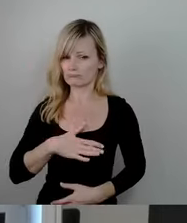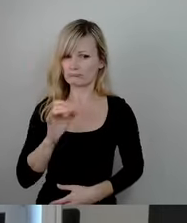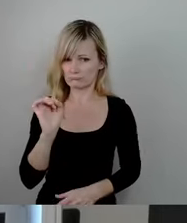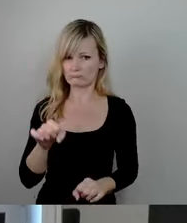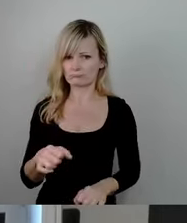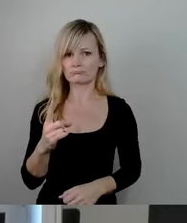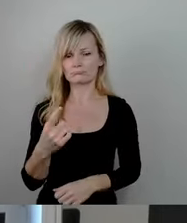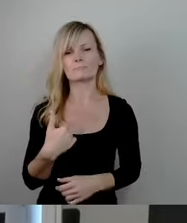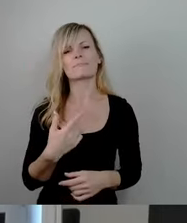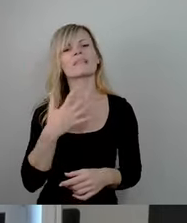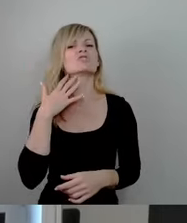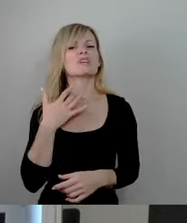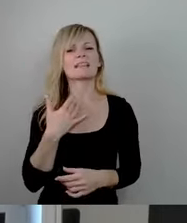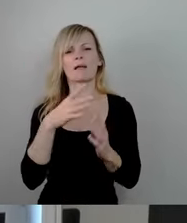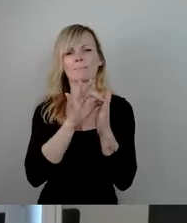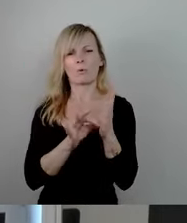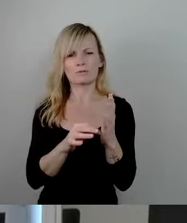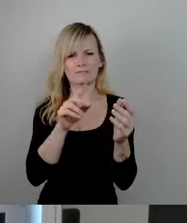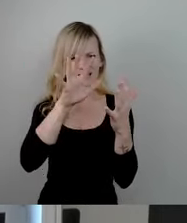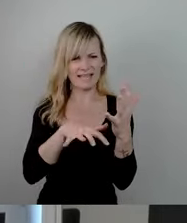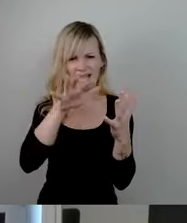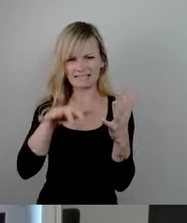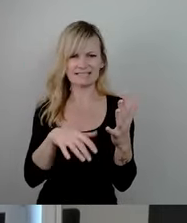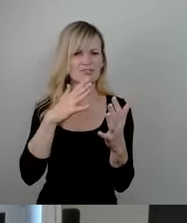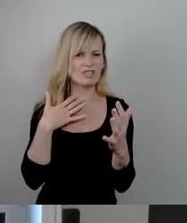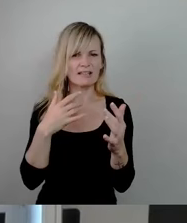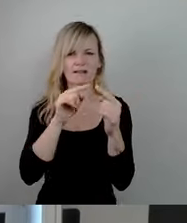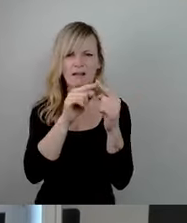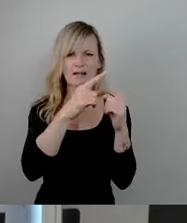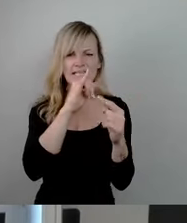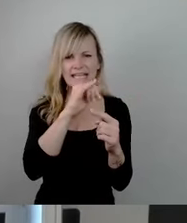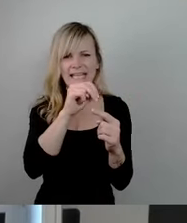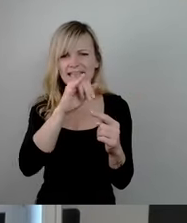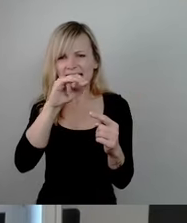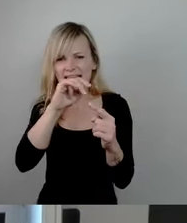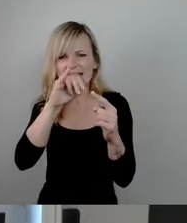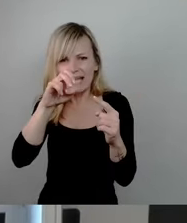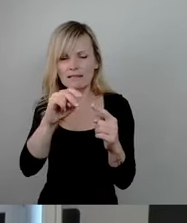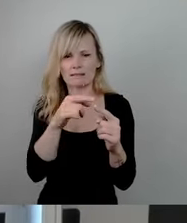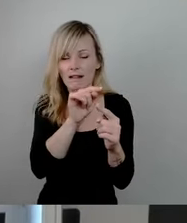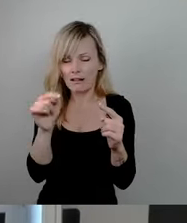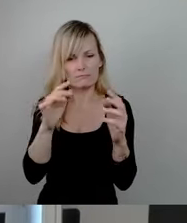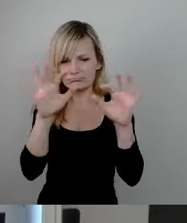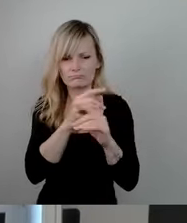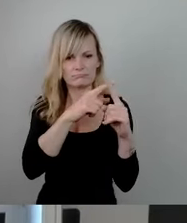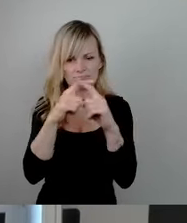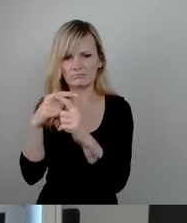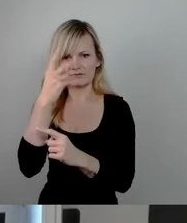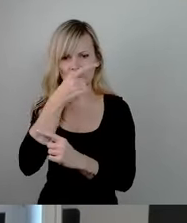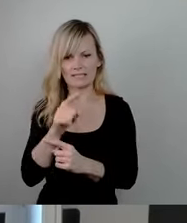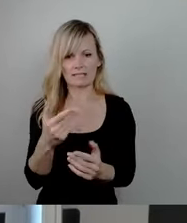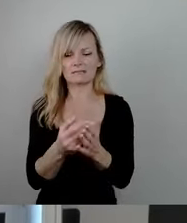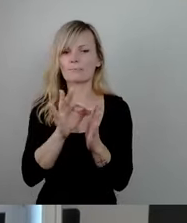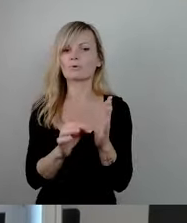lauter Genderpunkten leider kaum lesbaren, Punkte 3 und 4 ablehnen. Sie wurden im Stadtbezirksbeitrag Altstadt